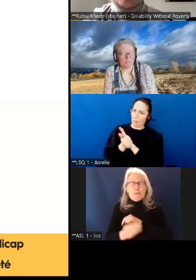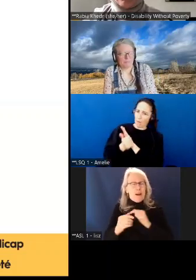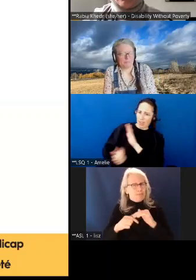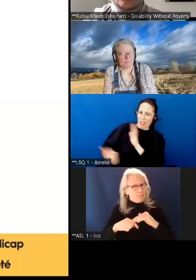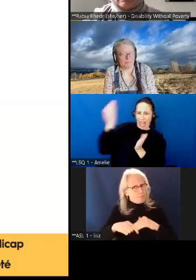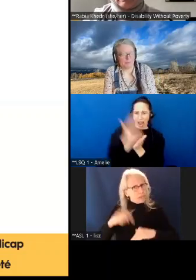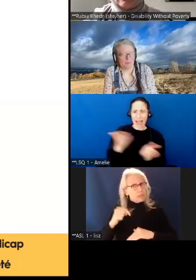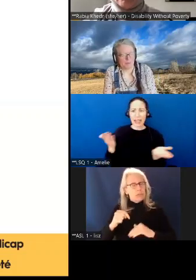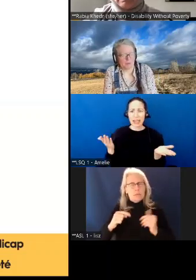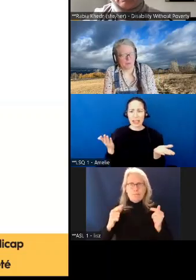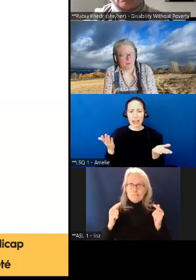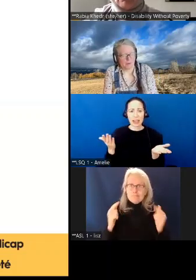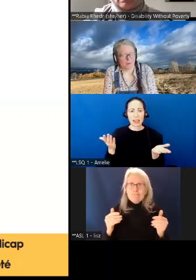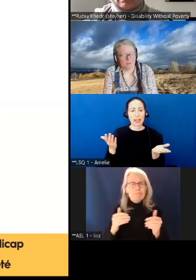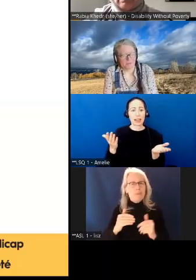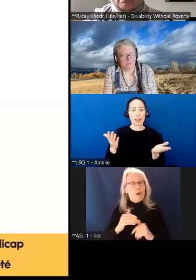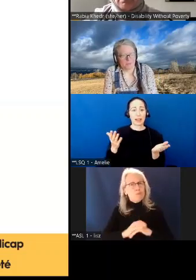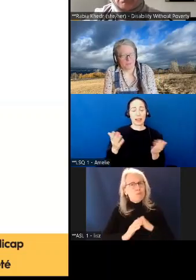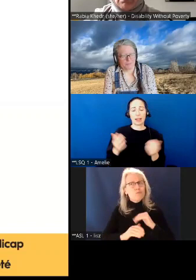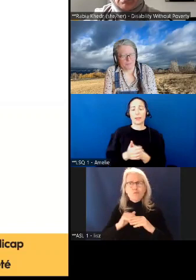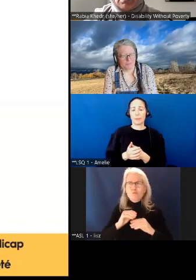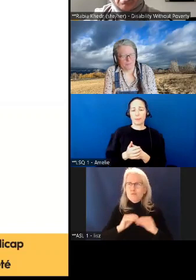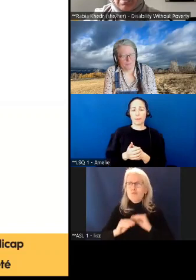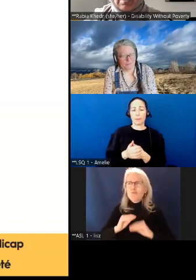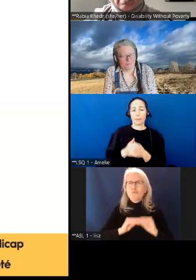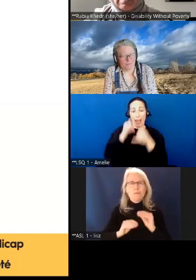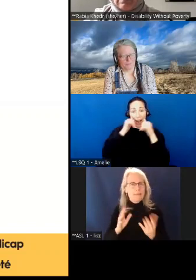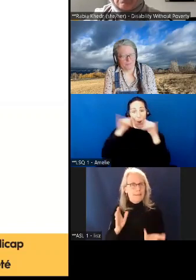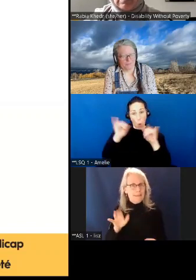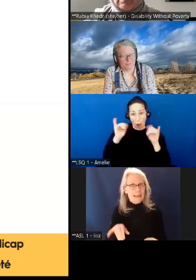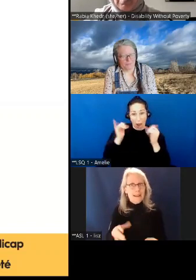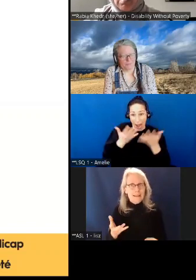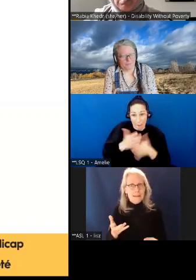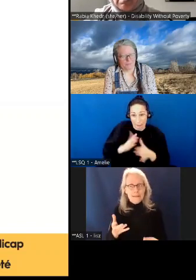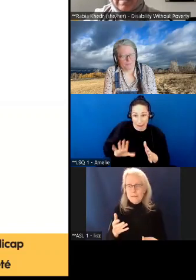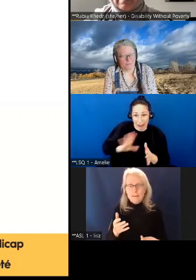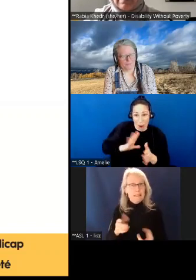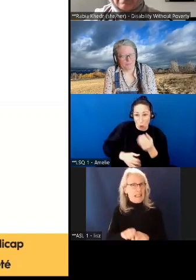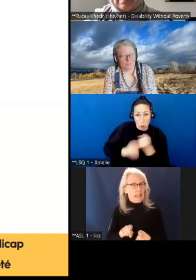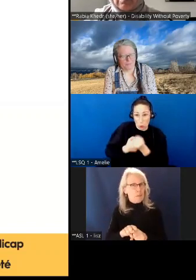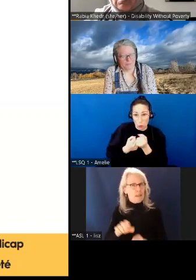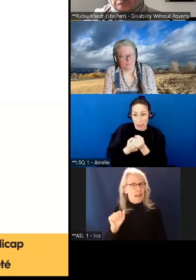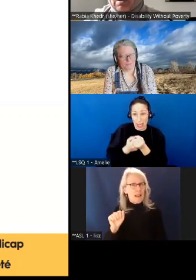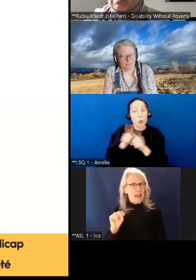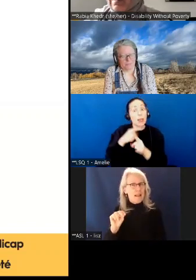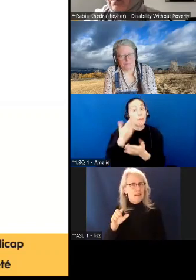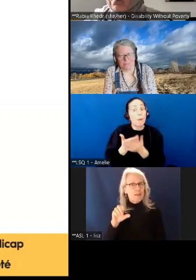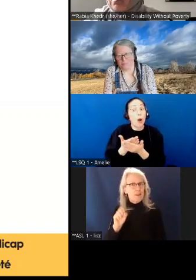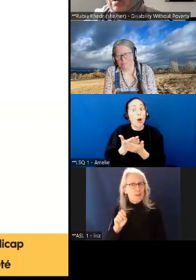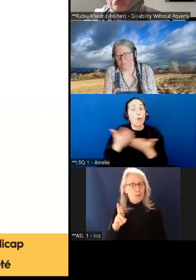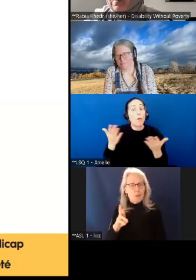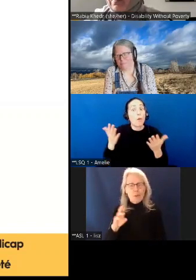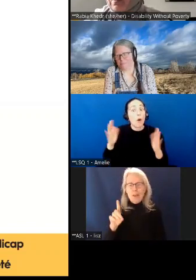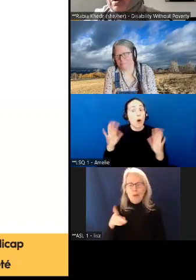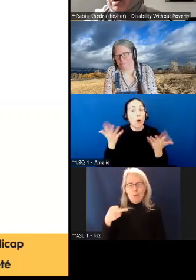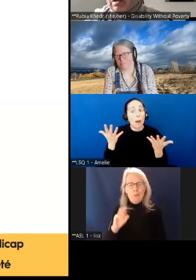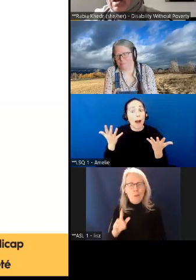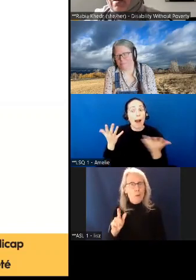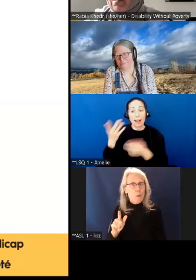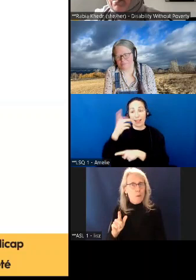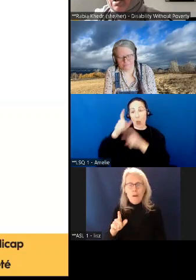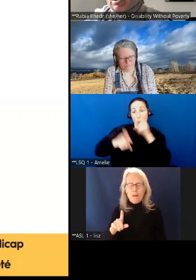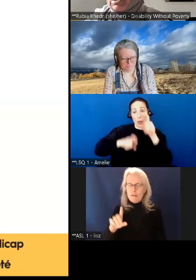Il y a un soutien incroyable pour cela. et c'est aussi démontré dans le sondage Angus Reid.